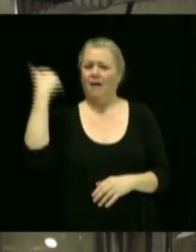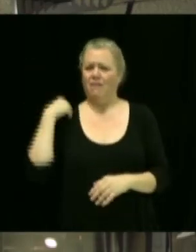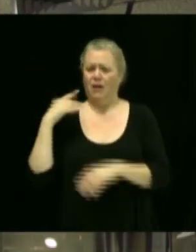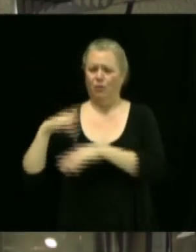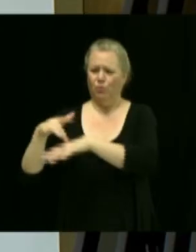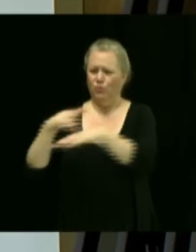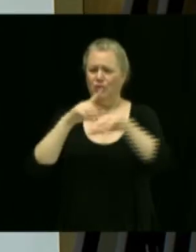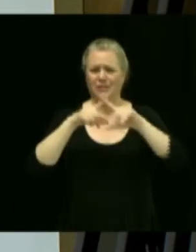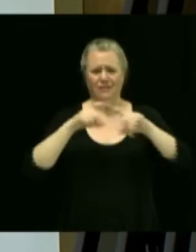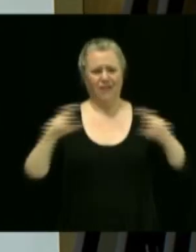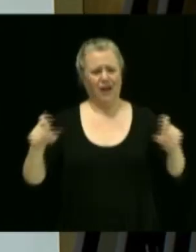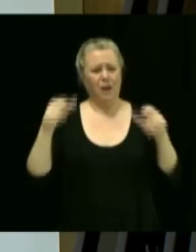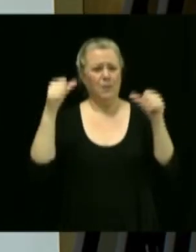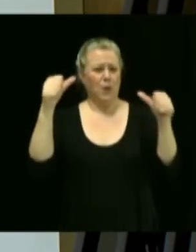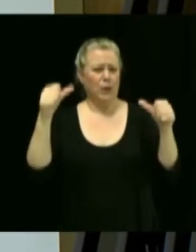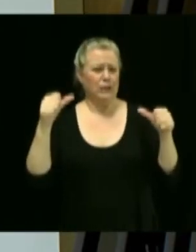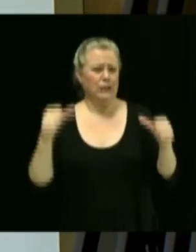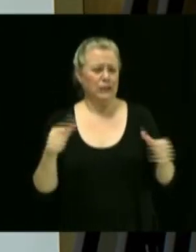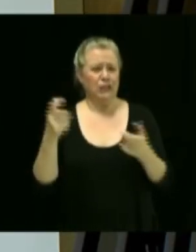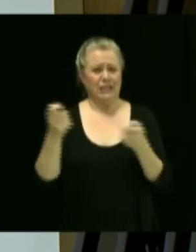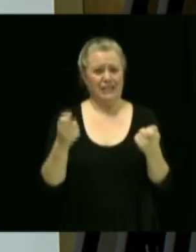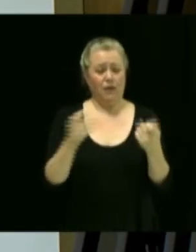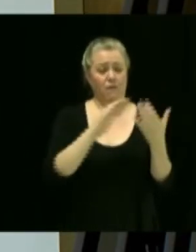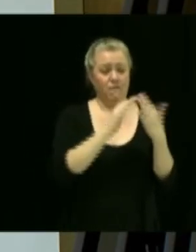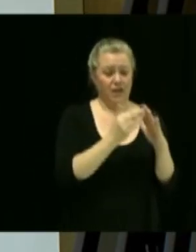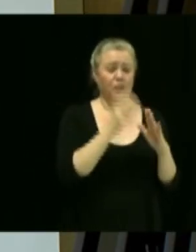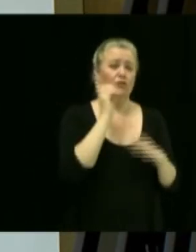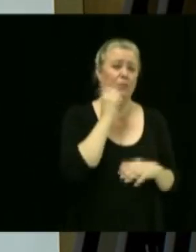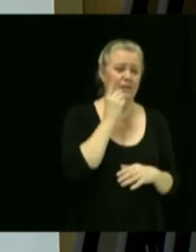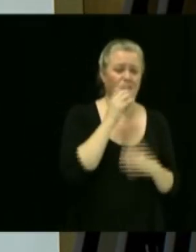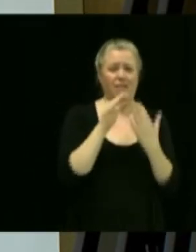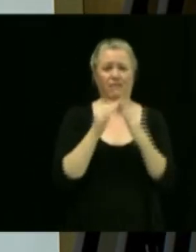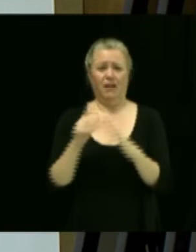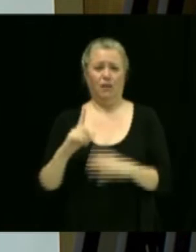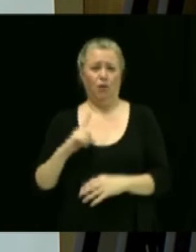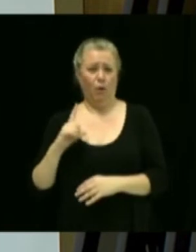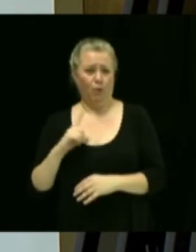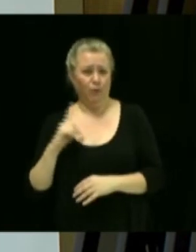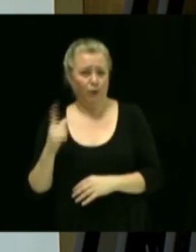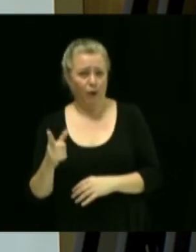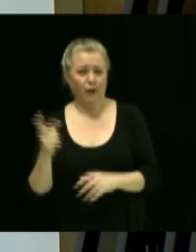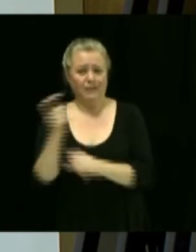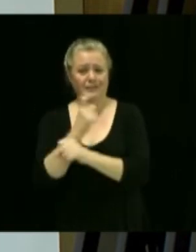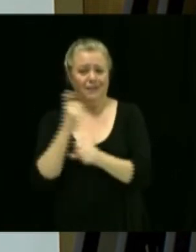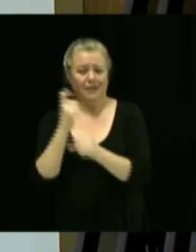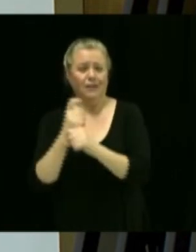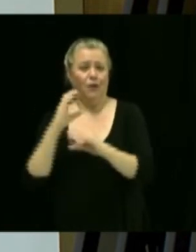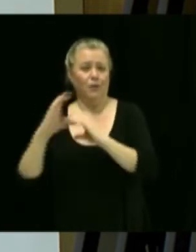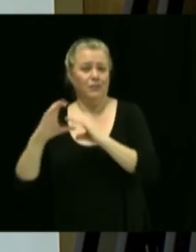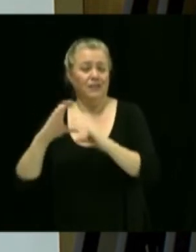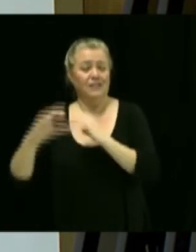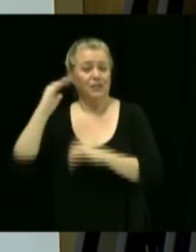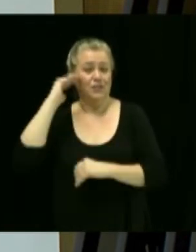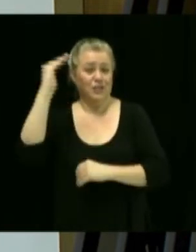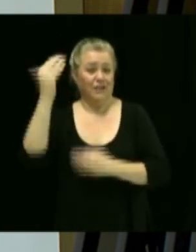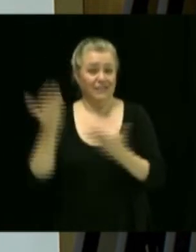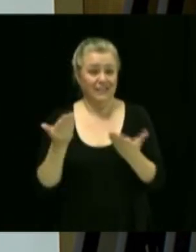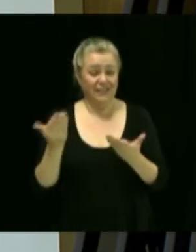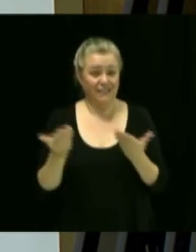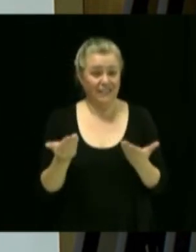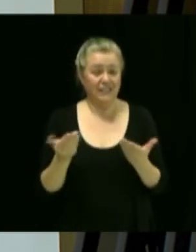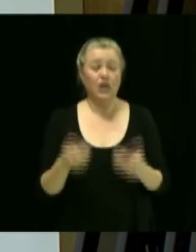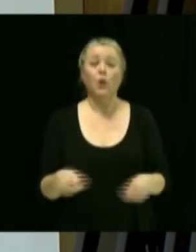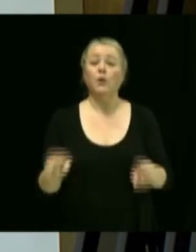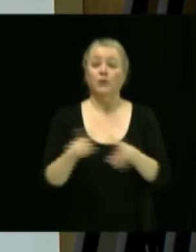notamment à la ville de Drummondville et à la ville de Longueuil, où il a été directeur des communications et chef des services. Il a également travaillé